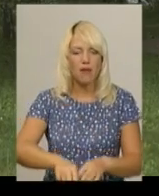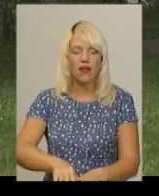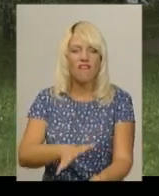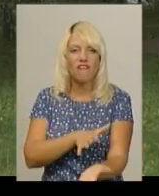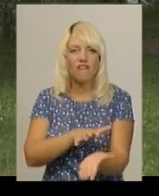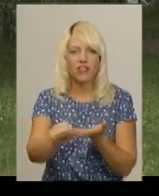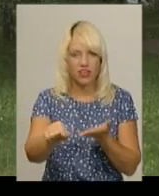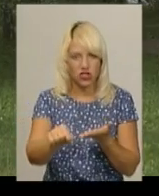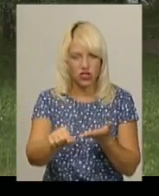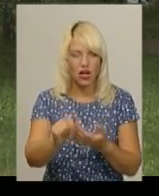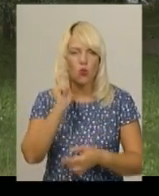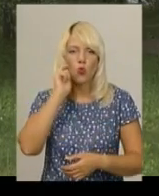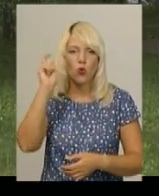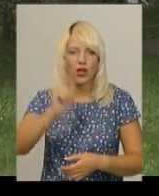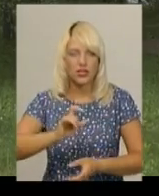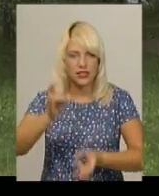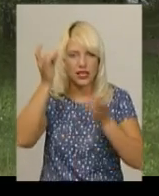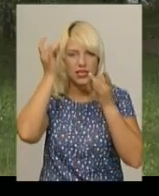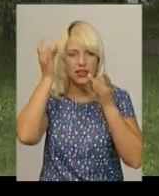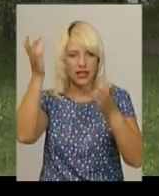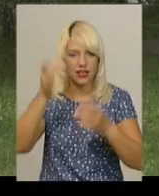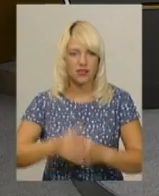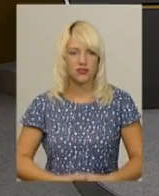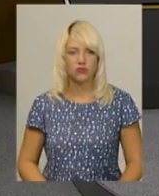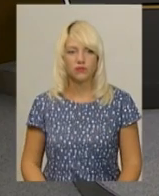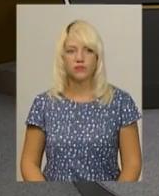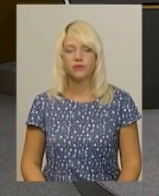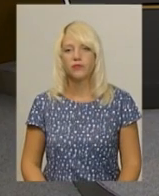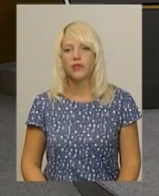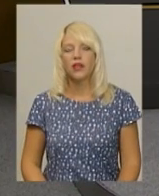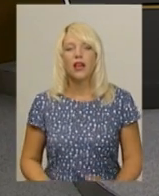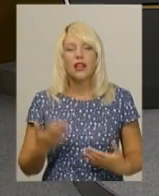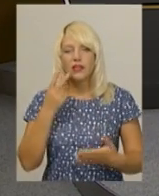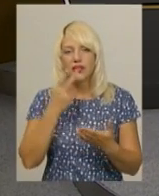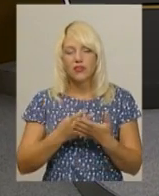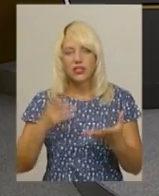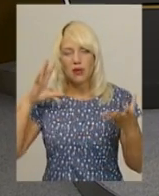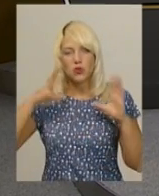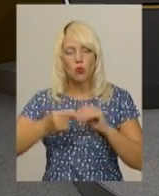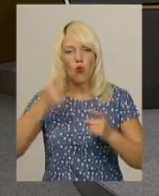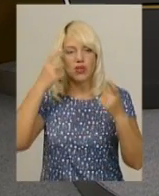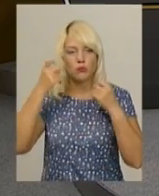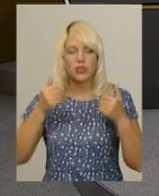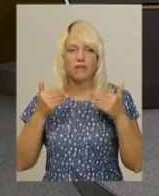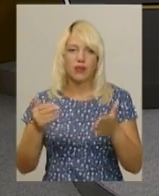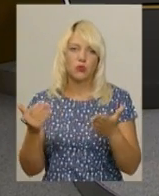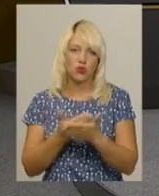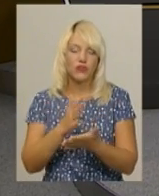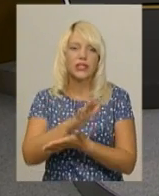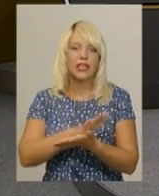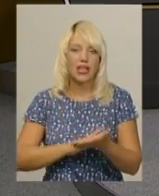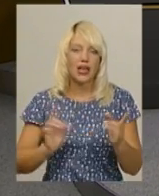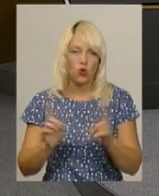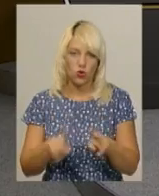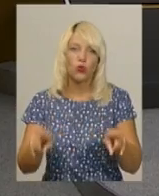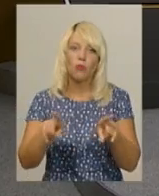українського інтелекту. Ви дивитесь підсумковий інформаційний випуск новин і далі коротко